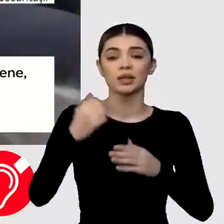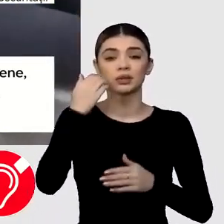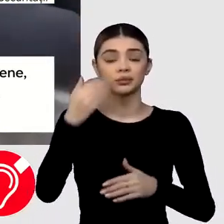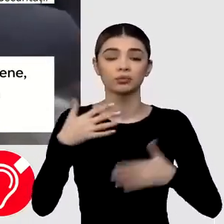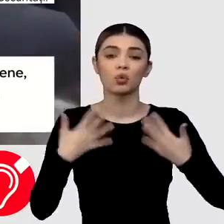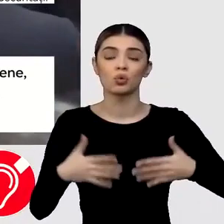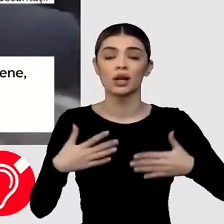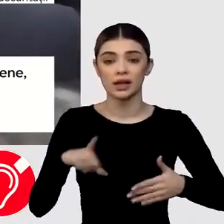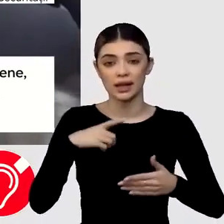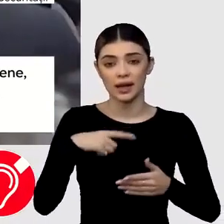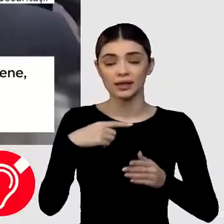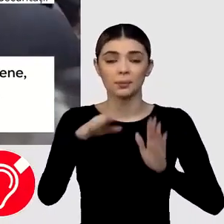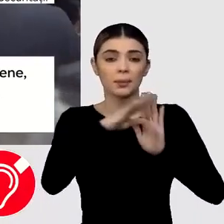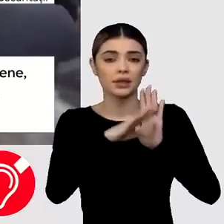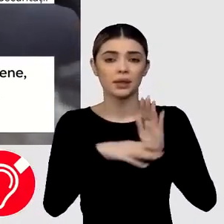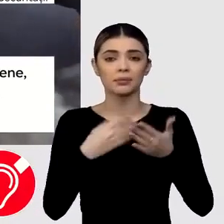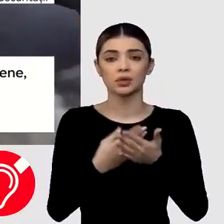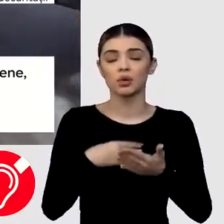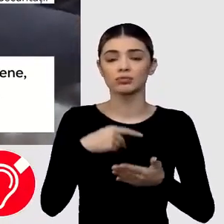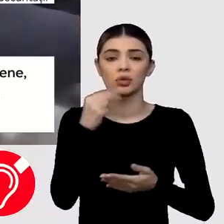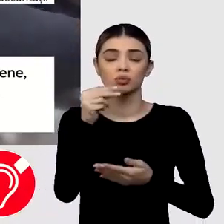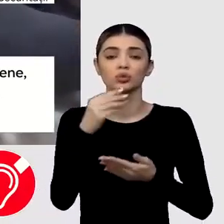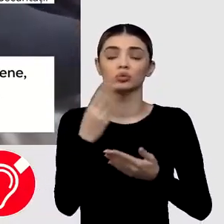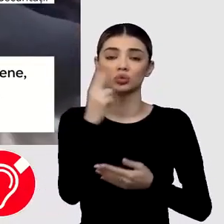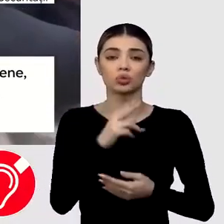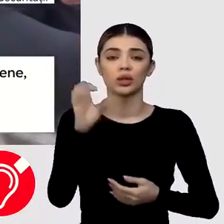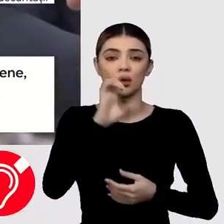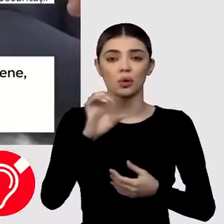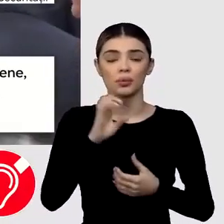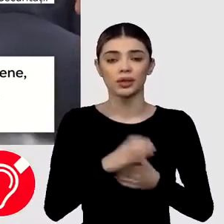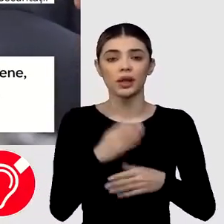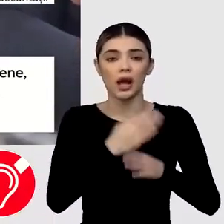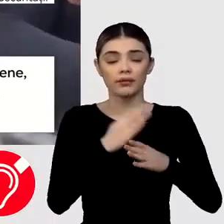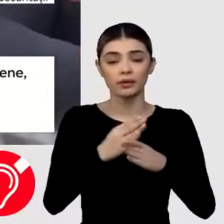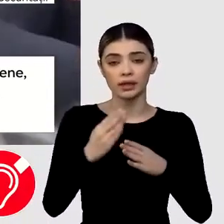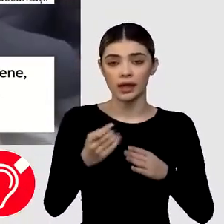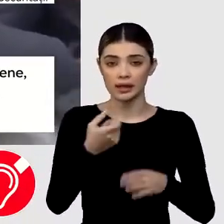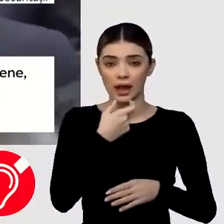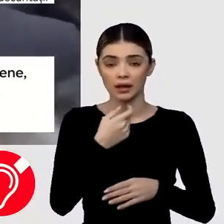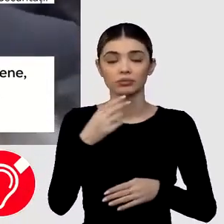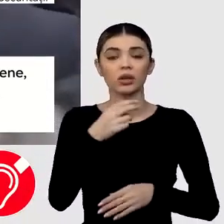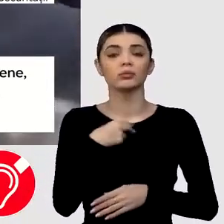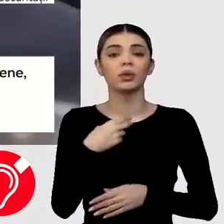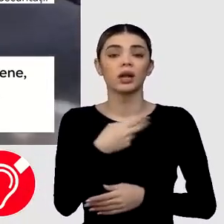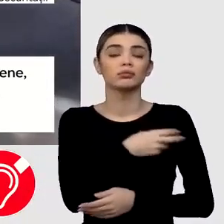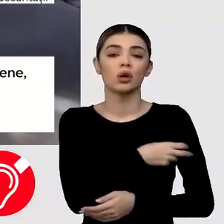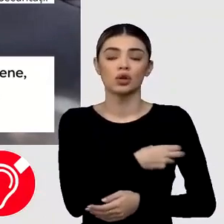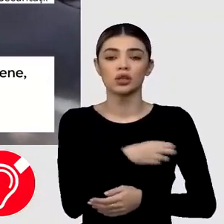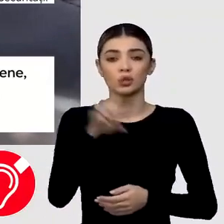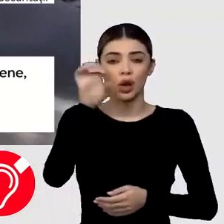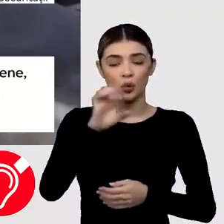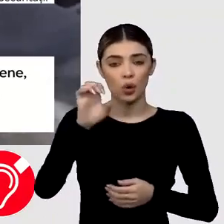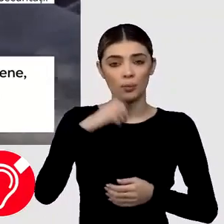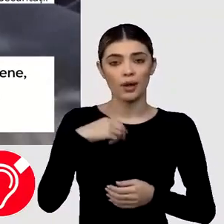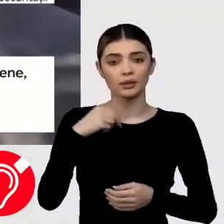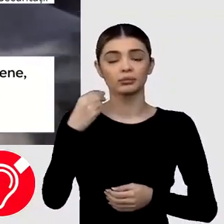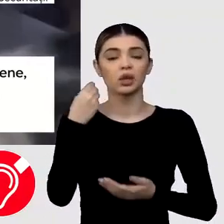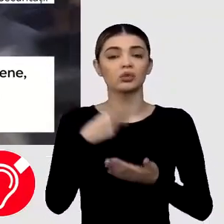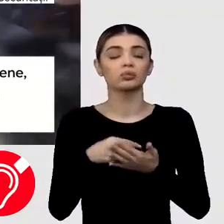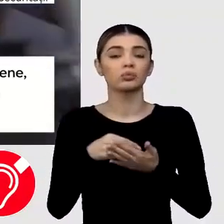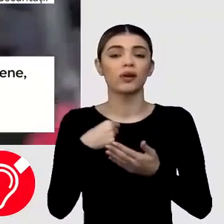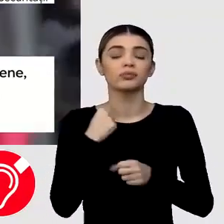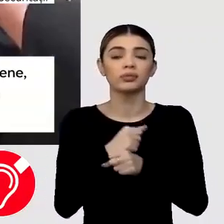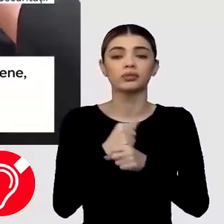deprimi condițiile prezentate în avizul Comisiei Europene. În fiecare an, Comisia Europeană face o